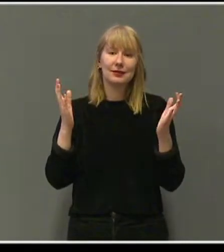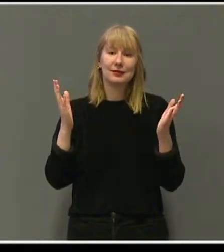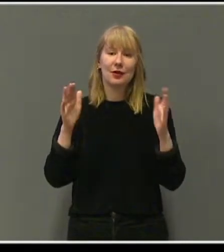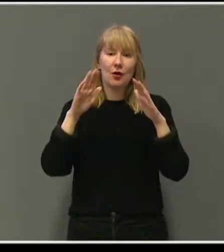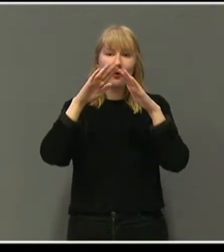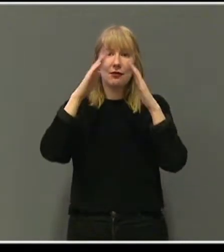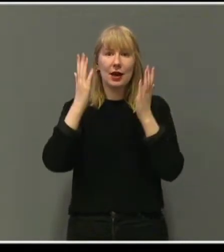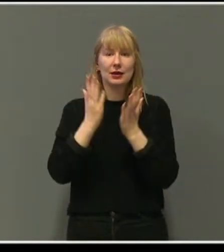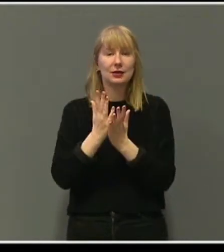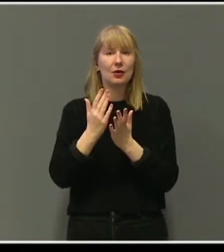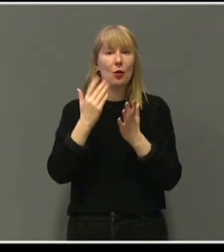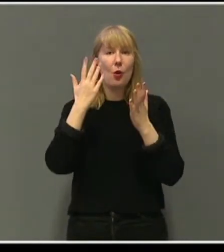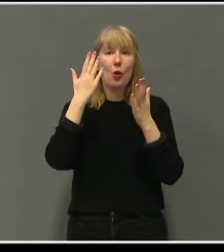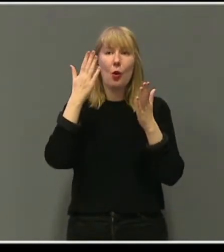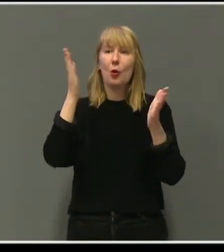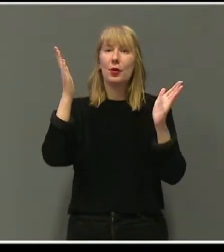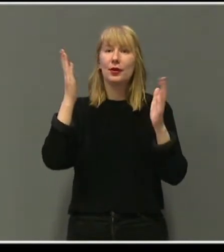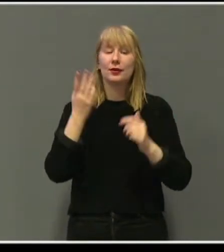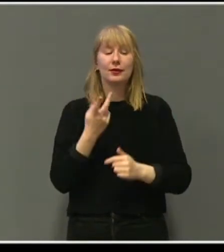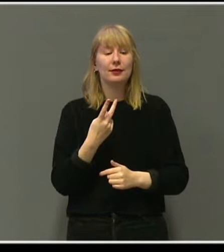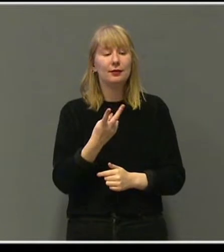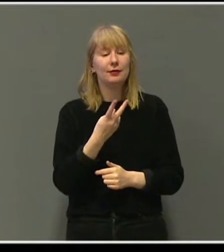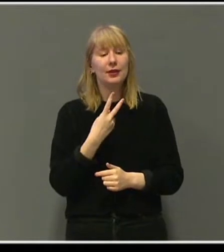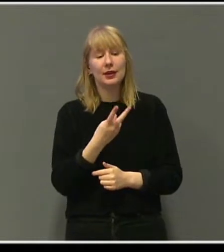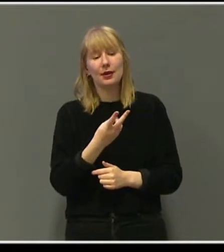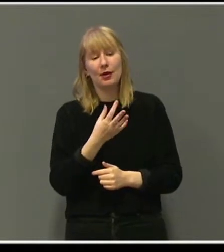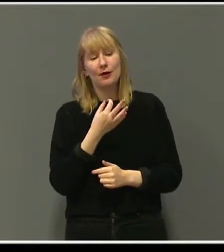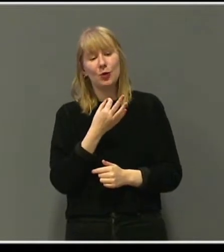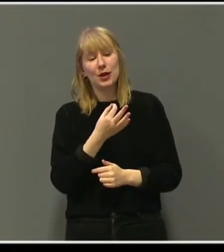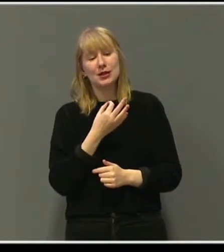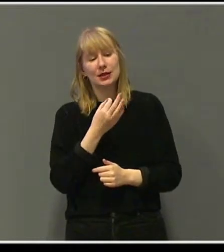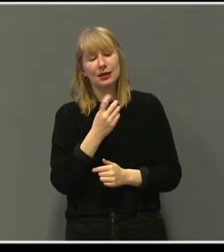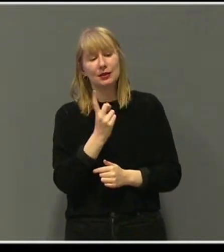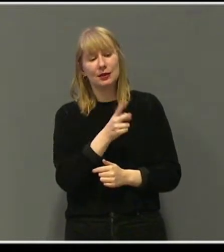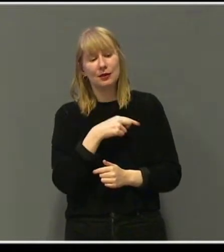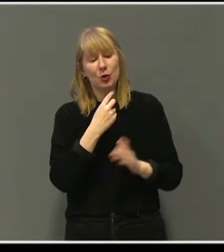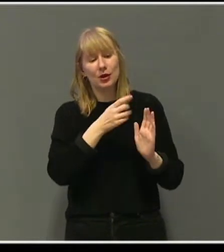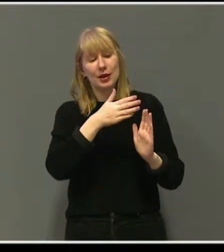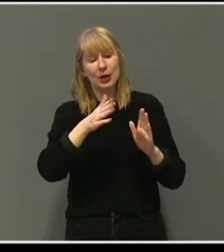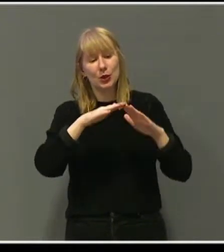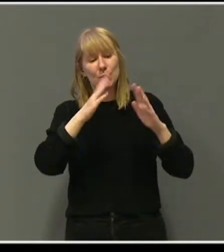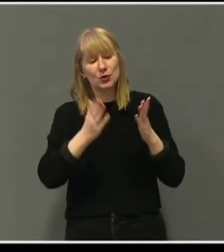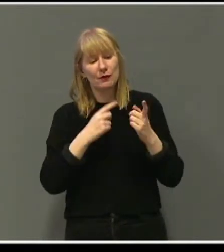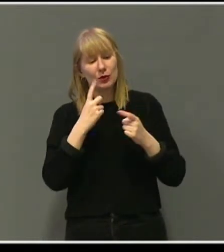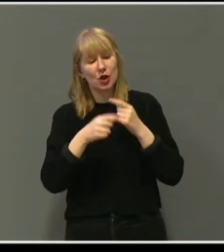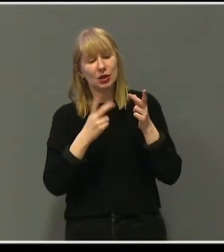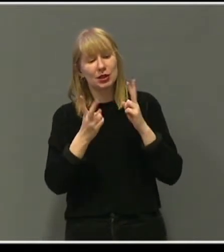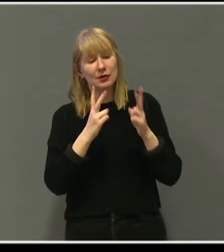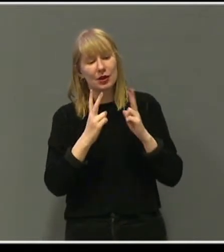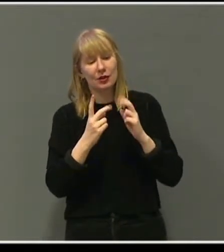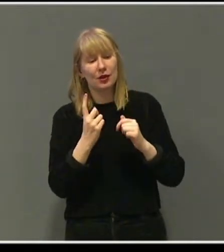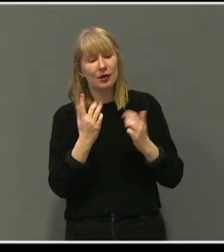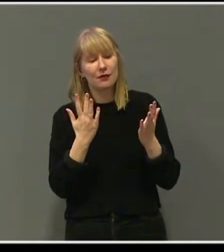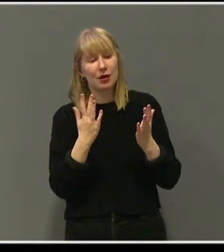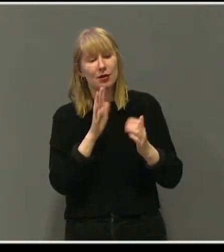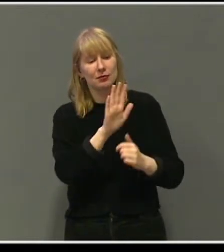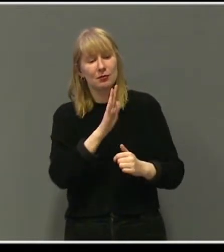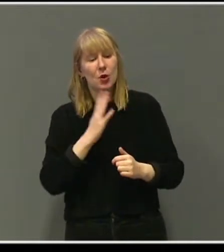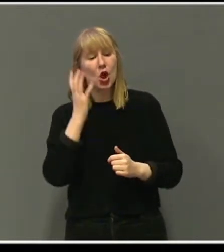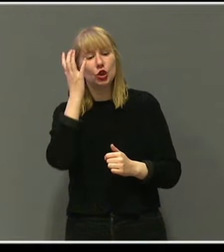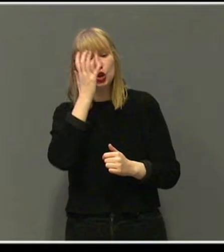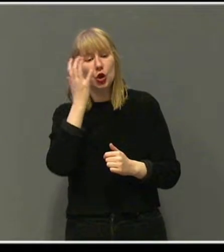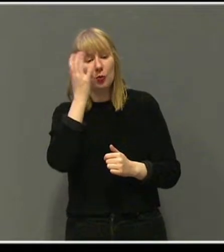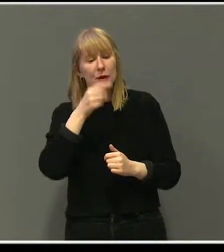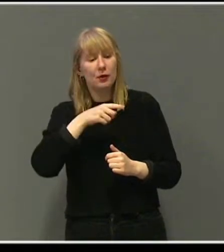foran oss. Vi satt forelsket rundt kjøkkenbordet i det rekkehuset vi bodde i, og fortalte hverandre om våre drømmer og la